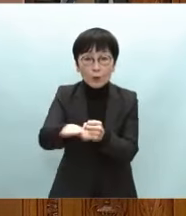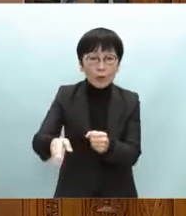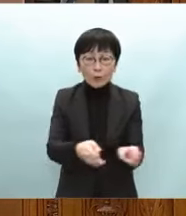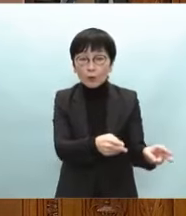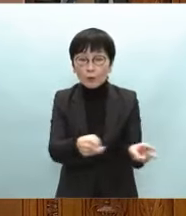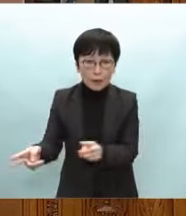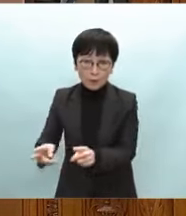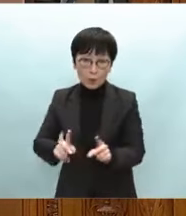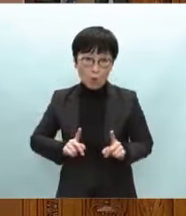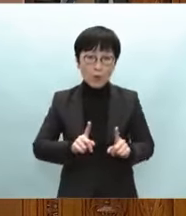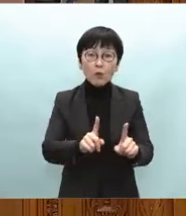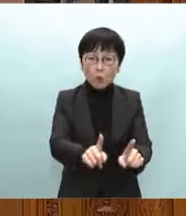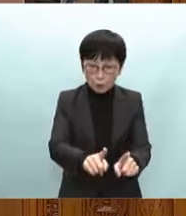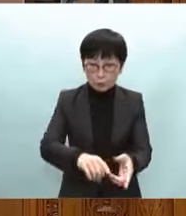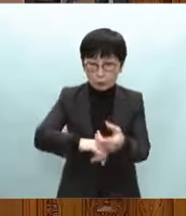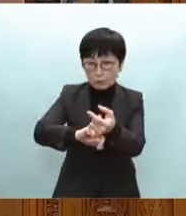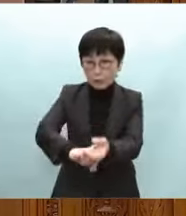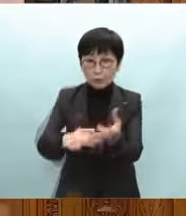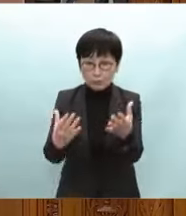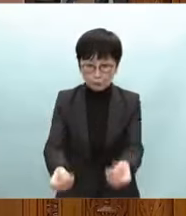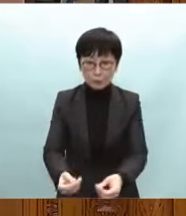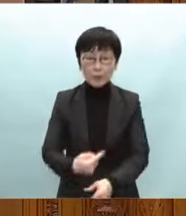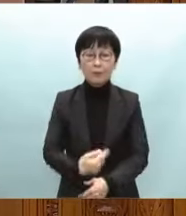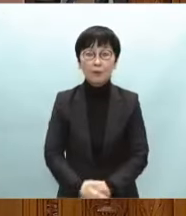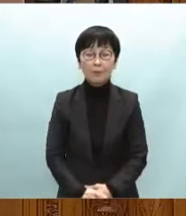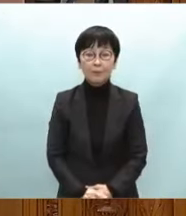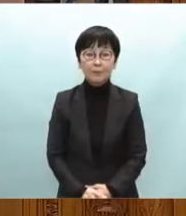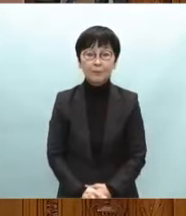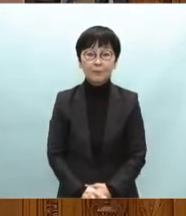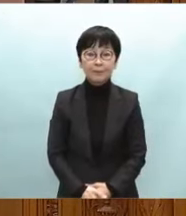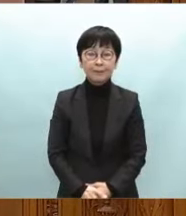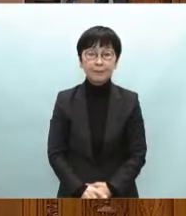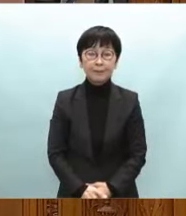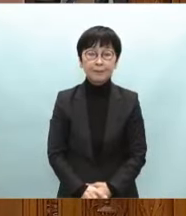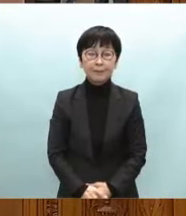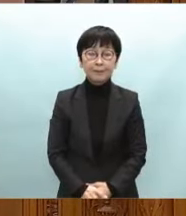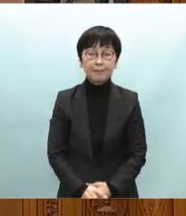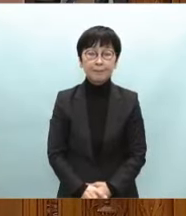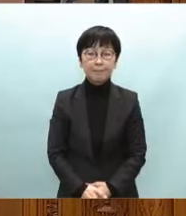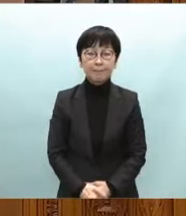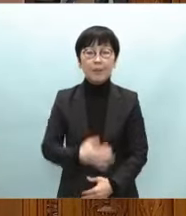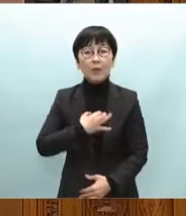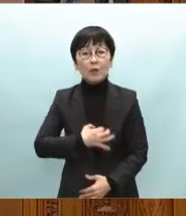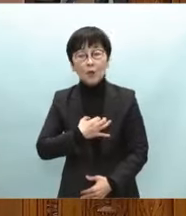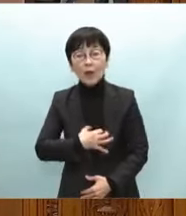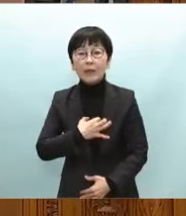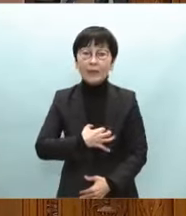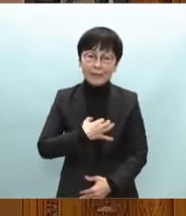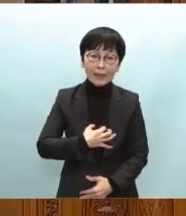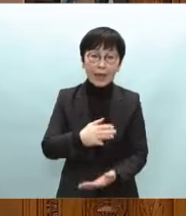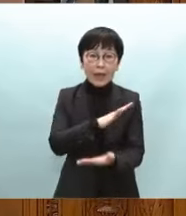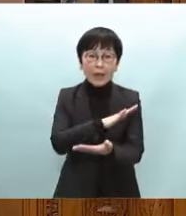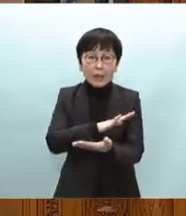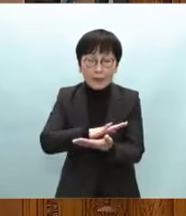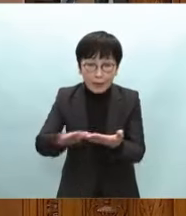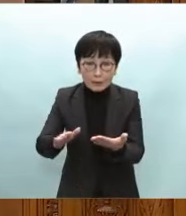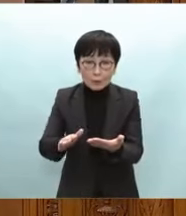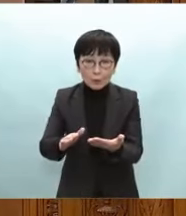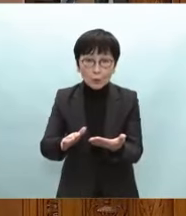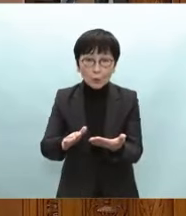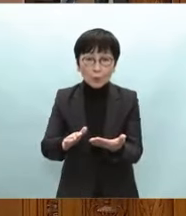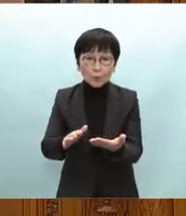というお約束をしてまいりましたまた不安や懸念が解消されるよう